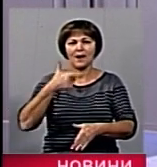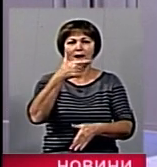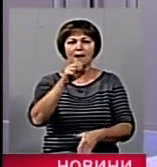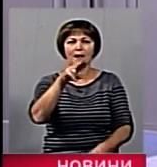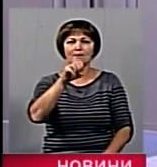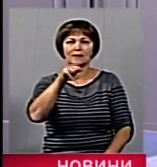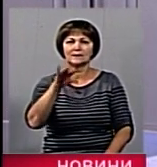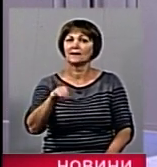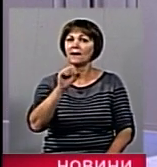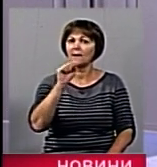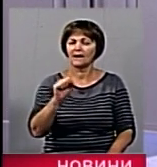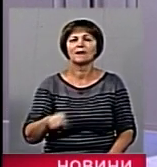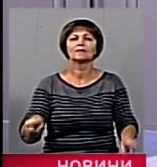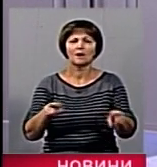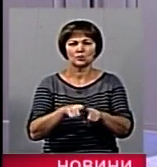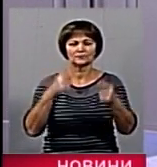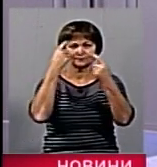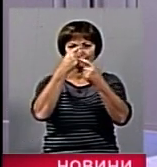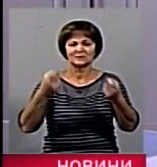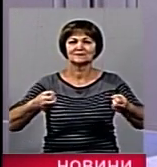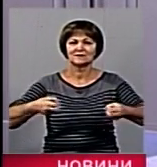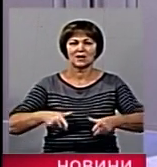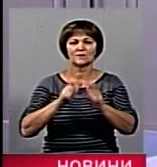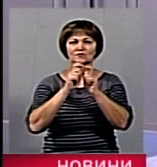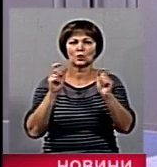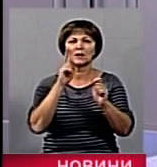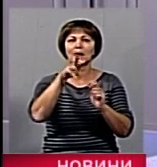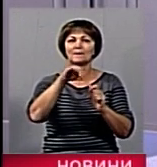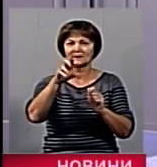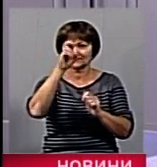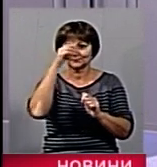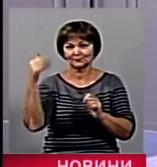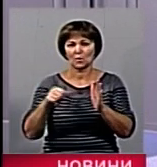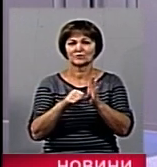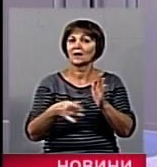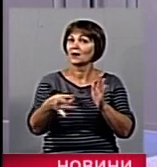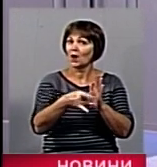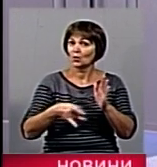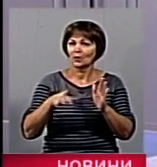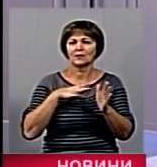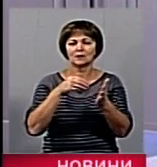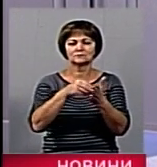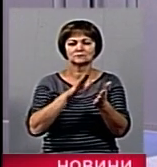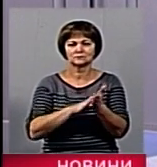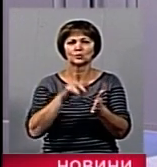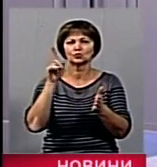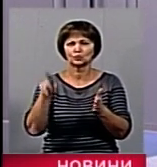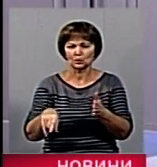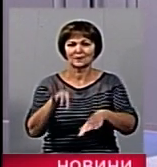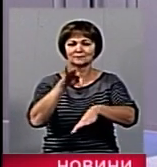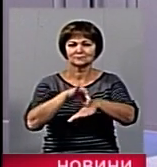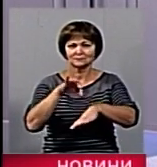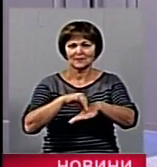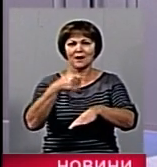Житомирської області повідомляє, що у Кмитівській спеціальній загальноосвітній школі-інтернаті Коростишівського району було зареєстровано спалах вірусного